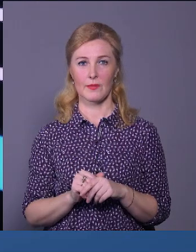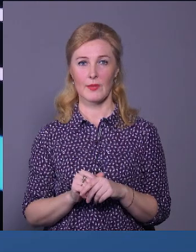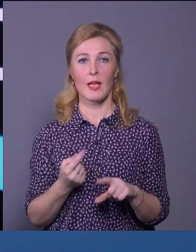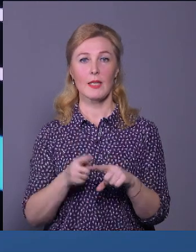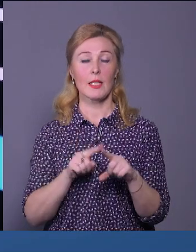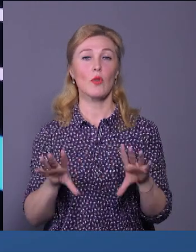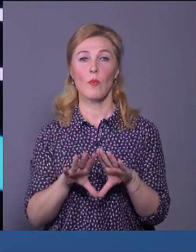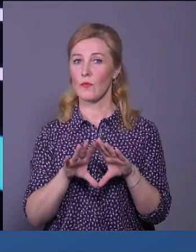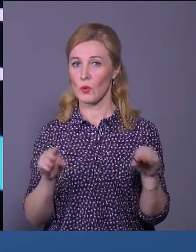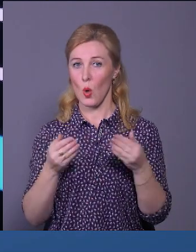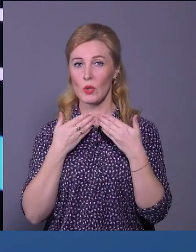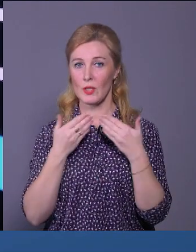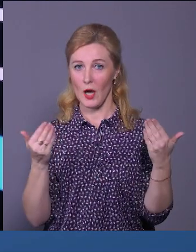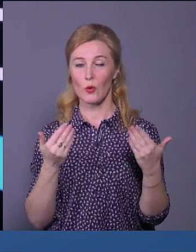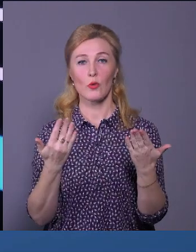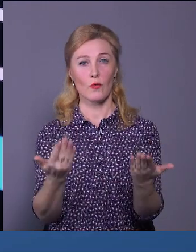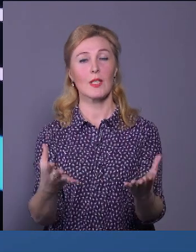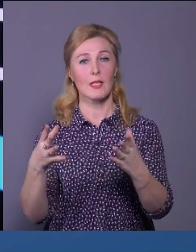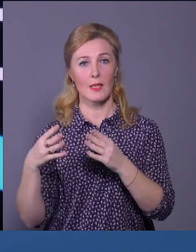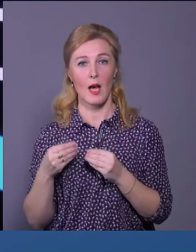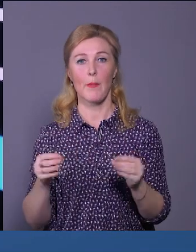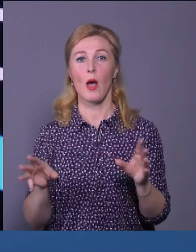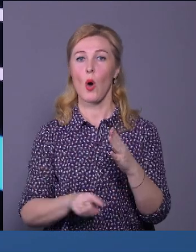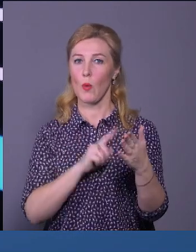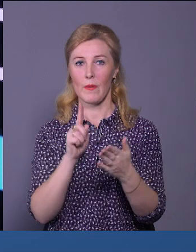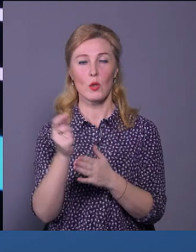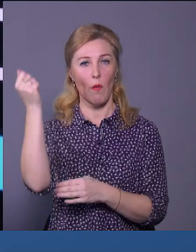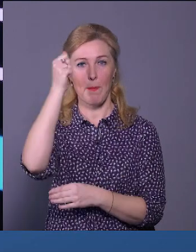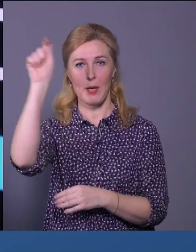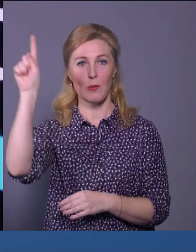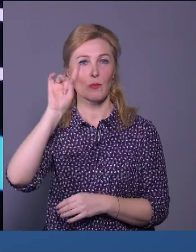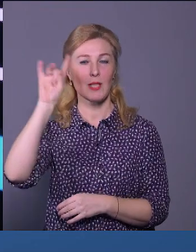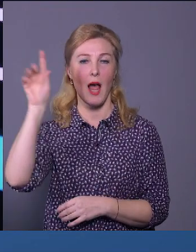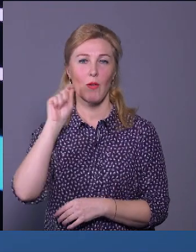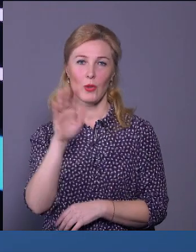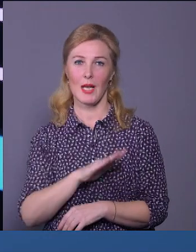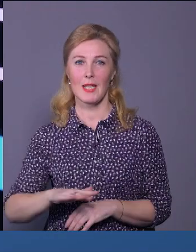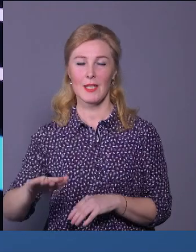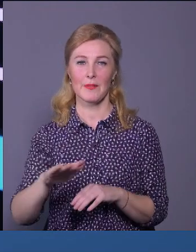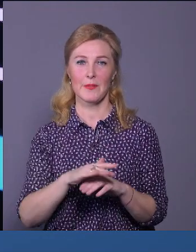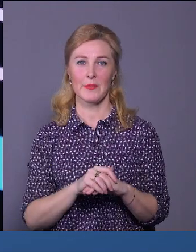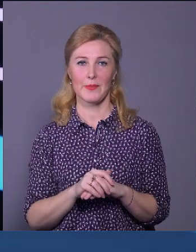На цьому ставимо крапку. Дякуємо, що ви з нами. Разом неодмінно переможемо. Слава Україні!